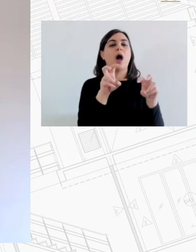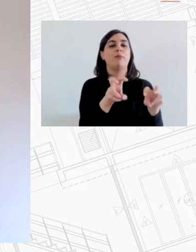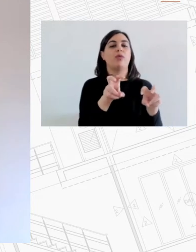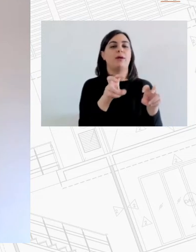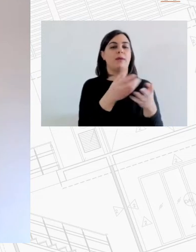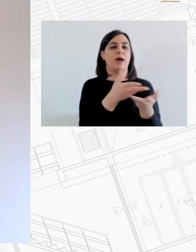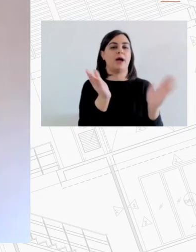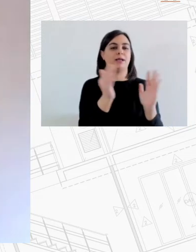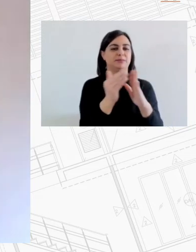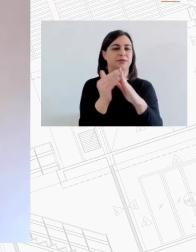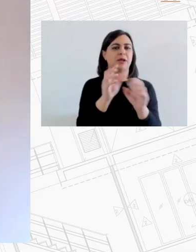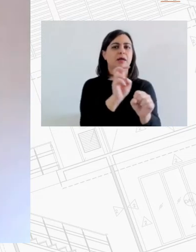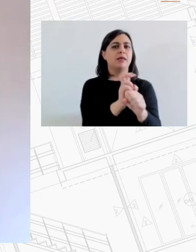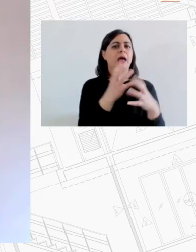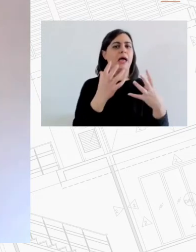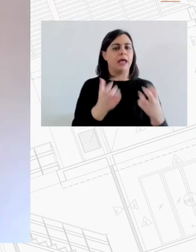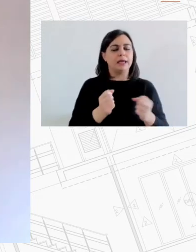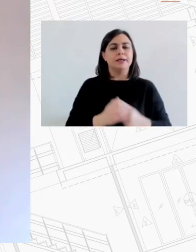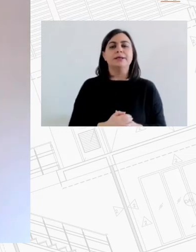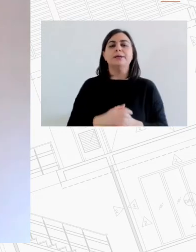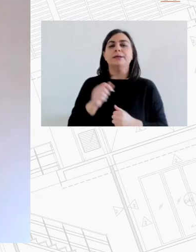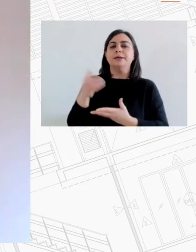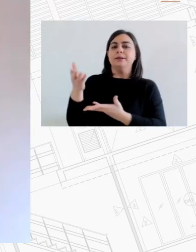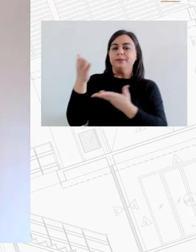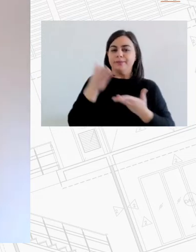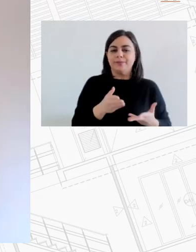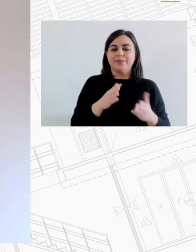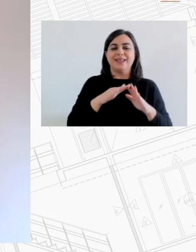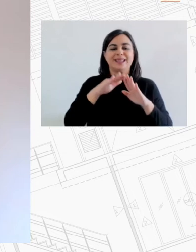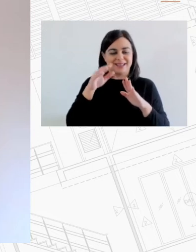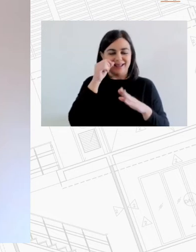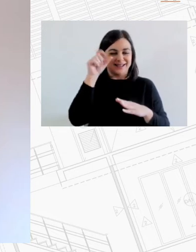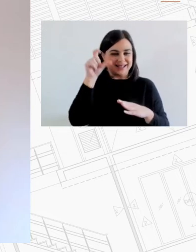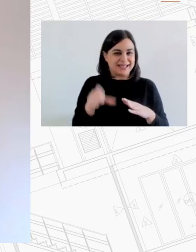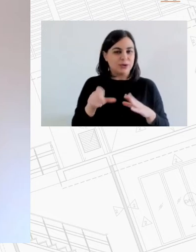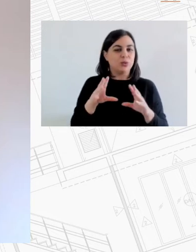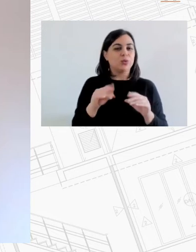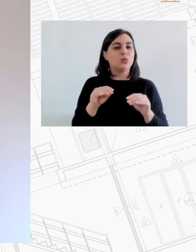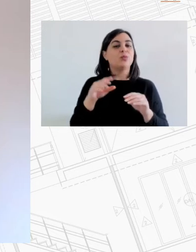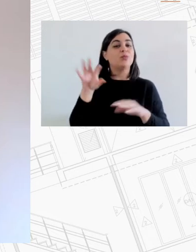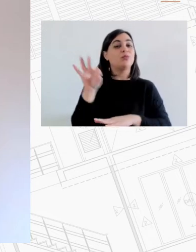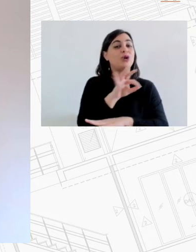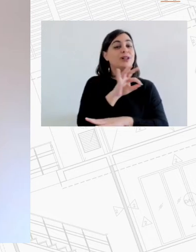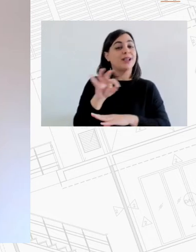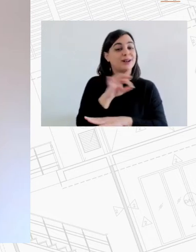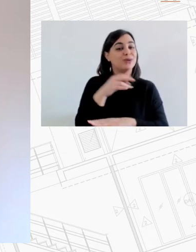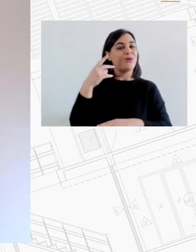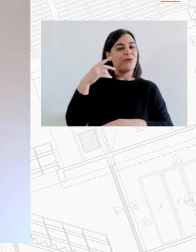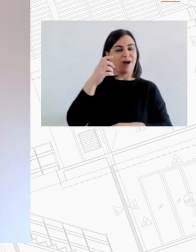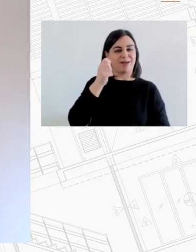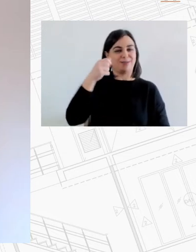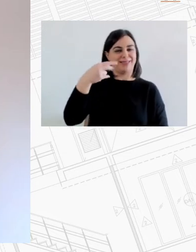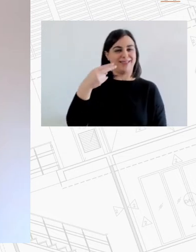Κατζιπροκοπίου Αναπληρωτής καθηγητής στο Τμήμα Μηχανικών Χωροταξίας και Ανάπτυξης της Πολιτεχνικής Σχολής στο Εστοδουλείο Πανεπιστημίου